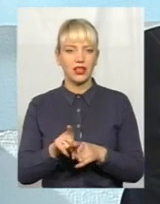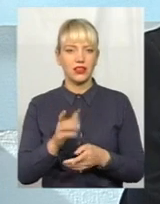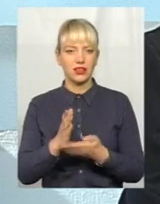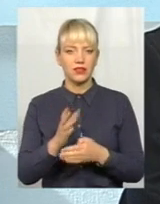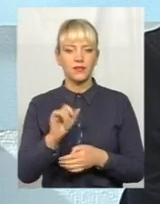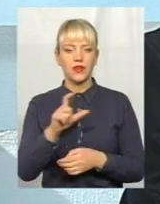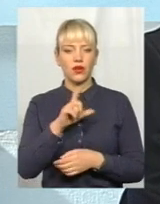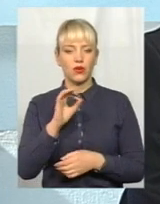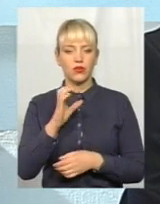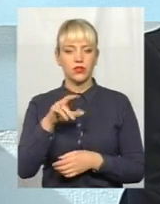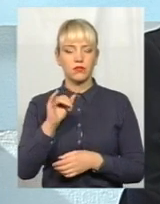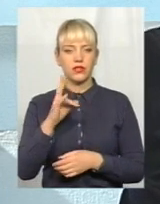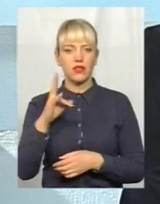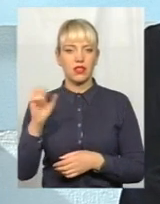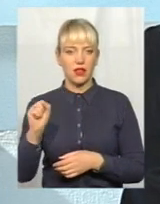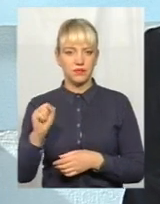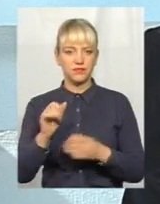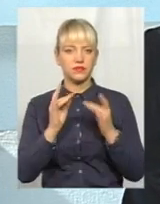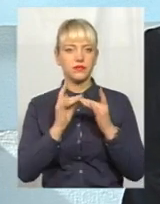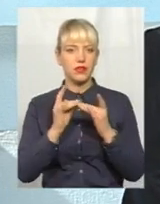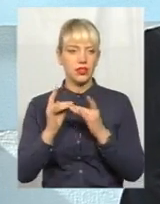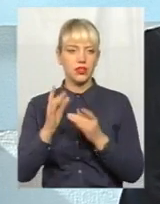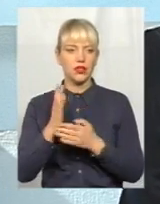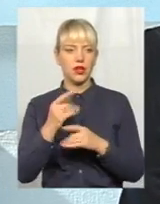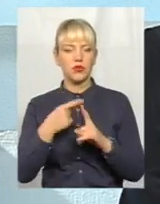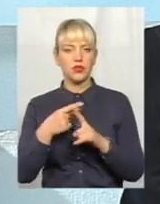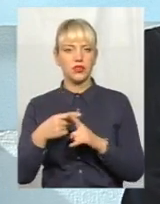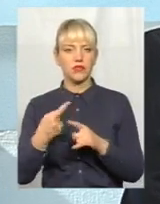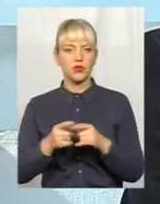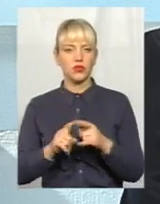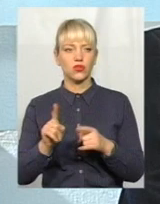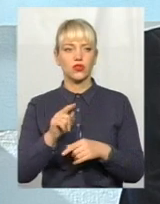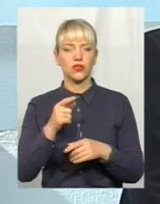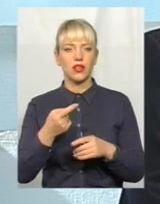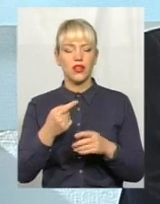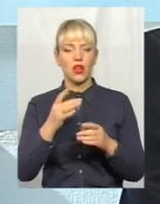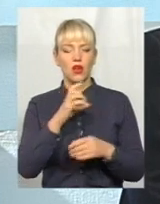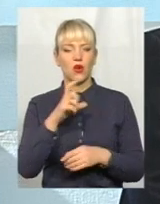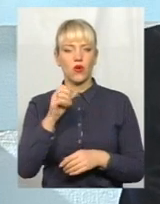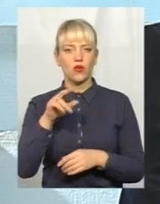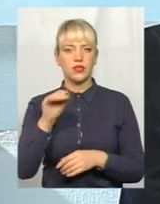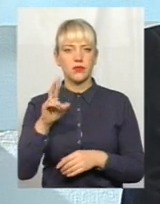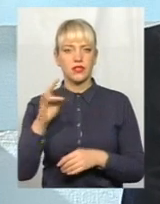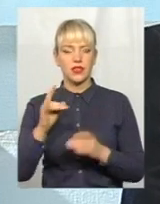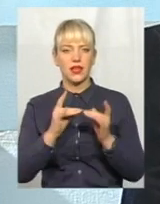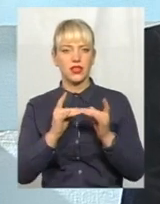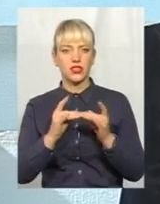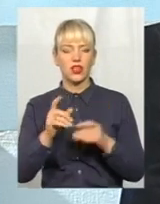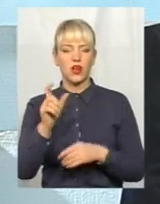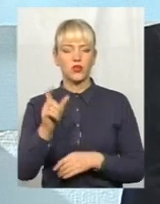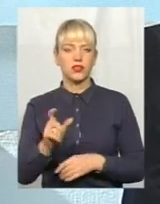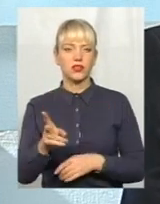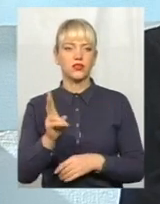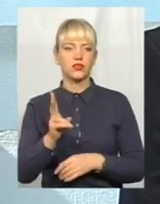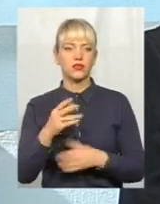хоспісні ліжка. Є позитив того, що вони хоспісні, ті ліжка, так? Людина, яка